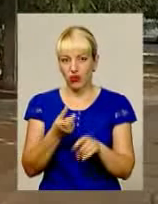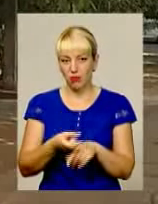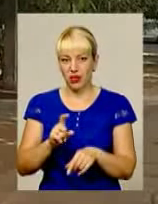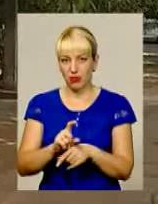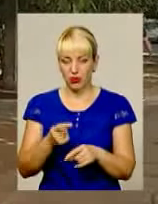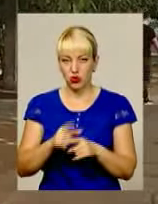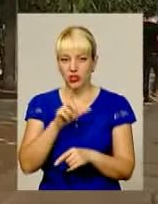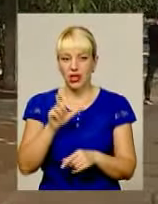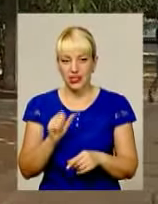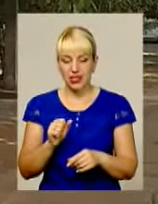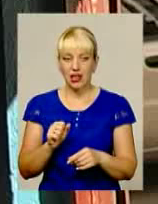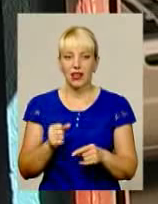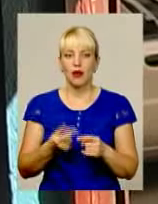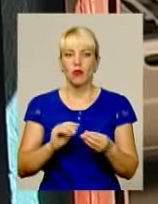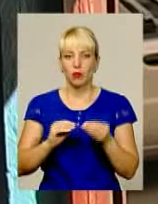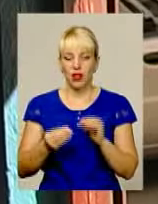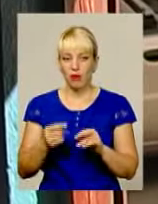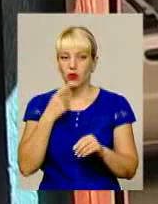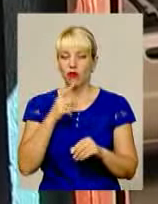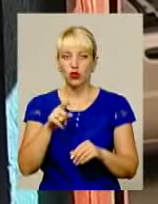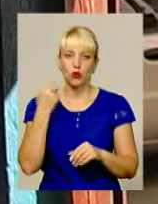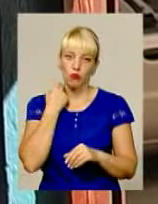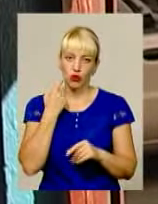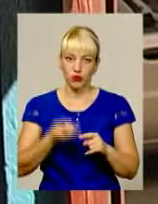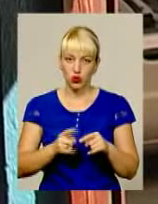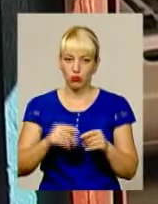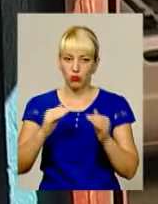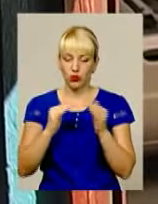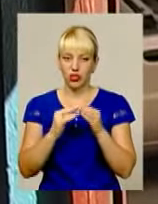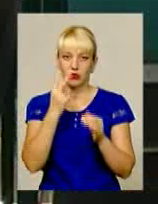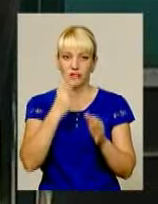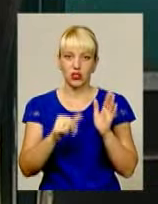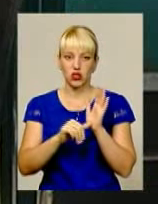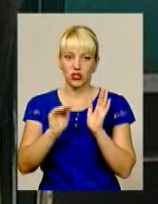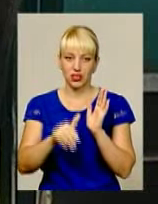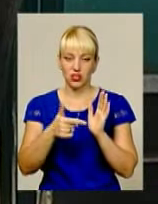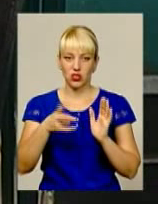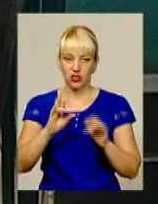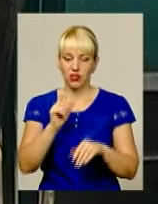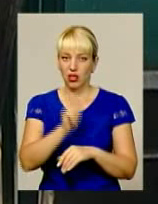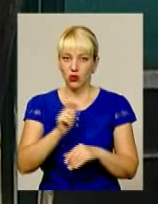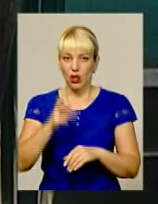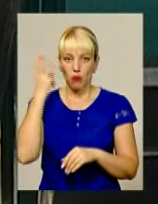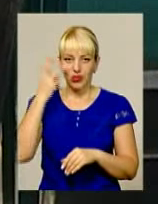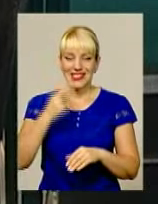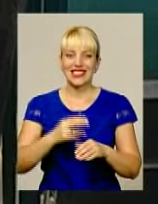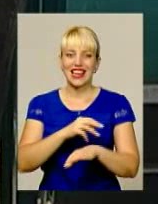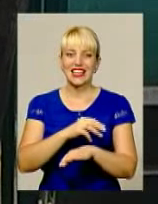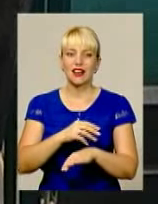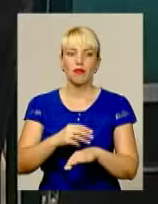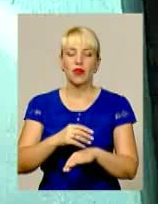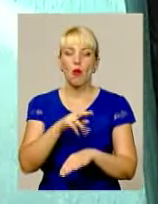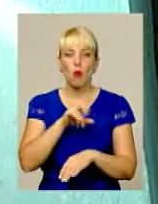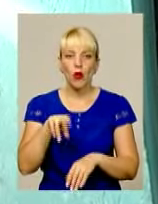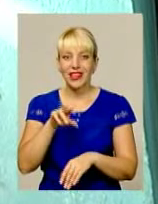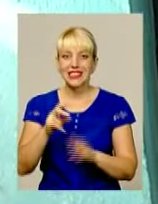вчасно платили за послуги. Бо борг по цьому будинку вже перевалив за 26 тисяч гривень. Мешканці Подільської 78 платити